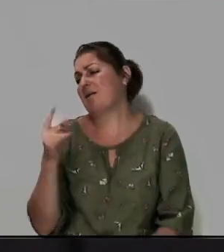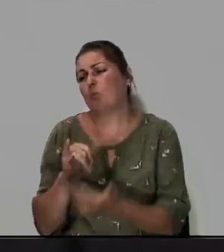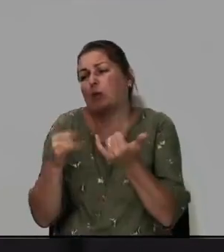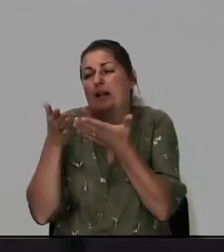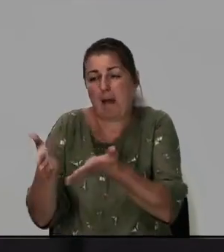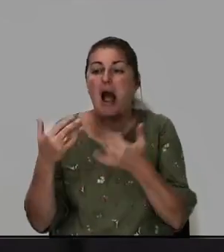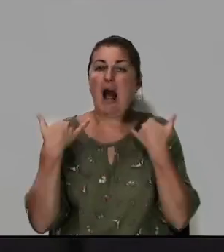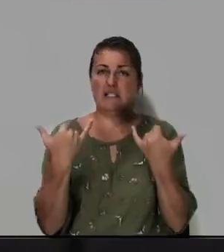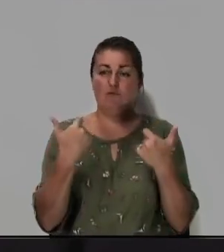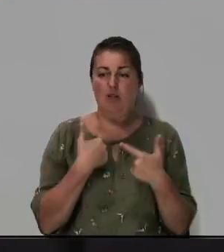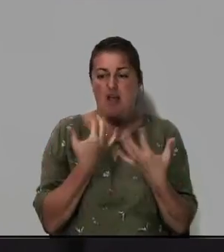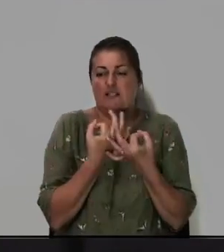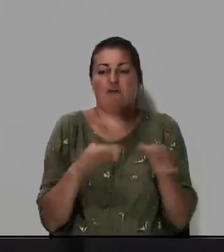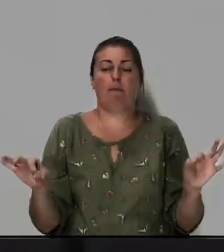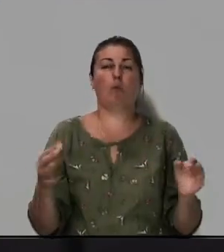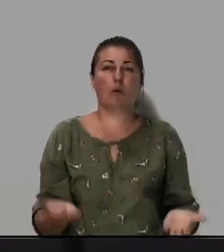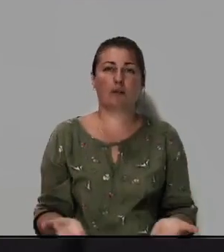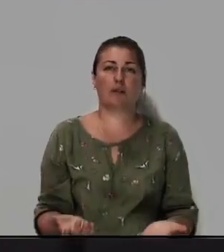а сегодня я свободна.